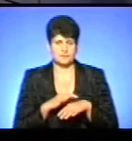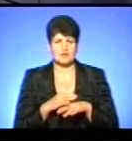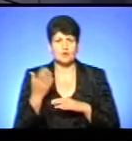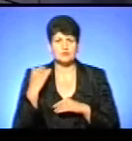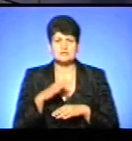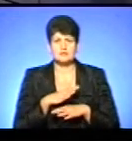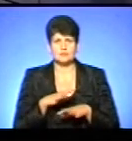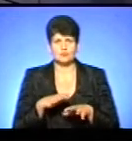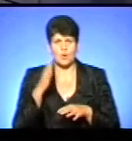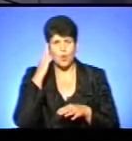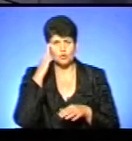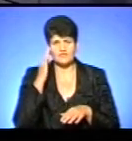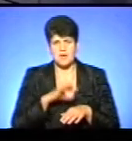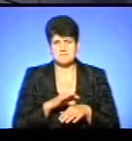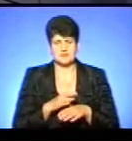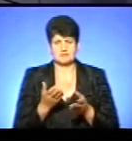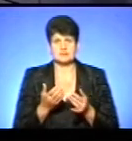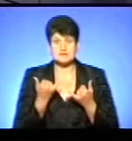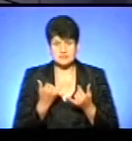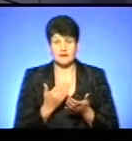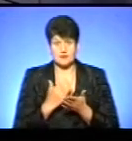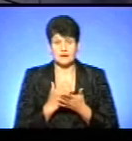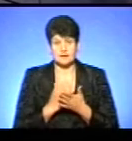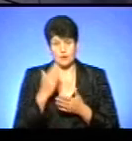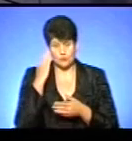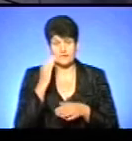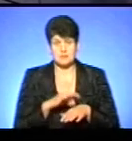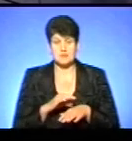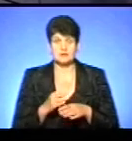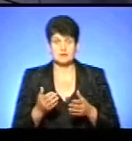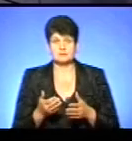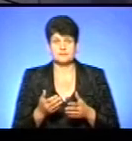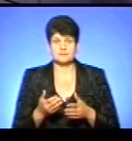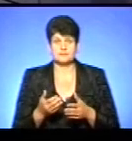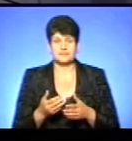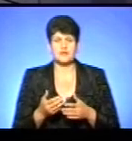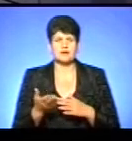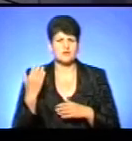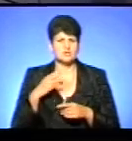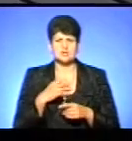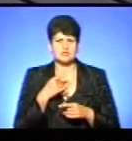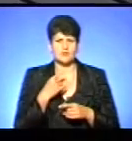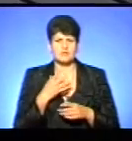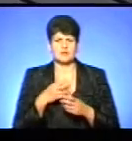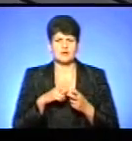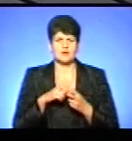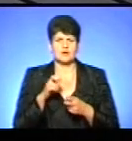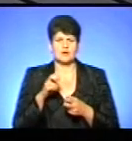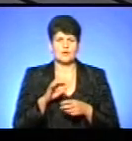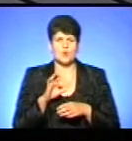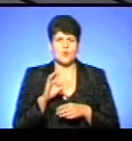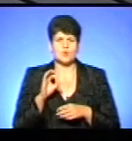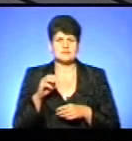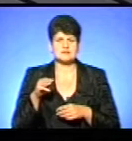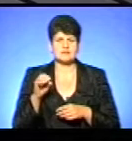діагнозу, як головна біль. Зараз є такий діагноз у сімейному лікарі, як головна біль. Ми всі говорили про остеохондроз. Немає такого діагнозу, як